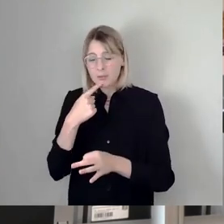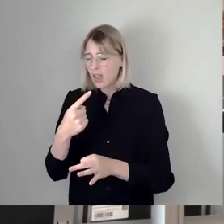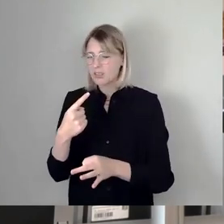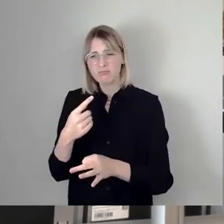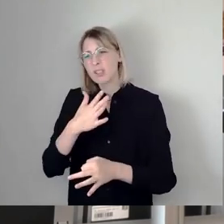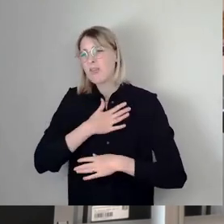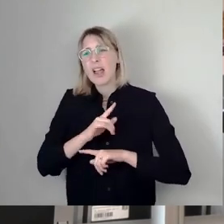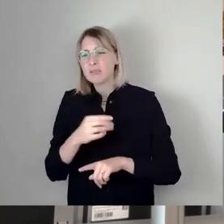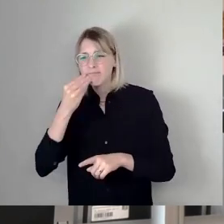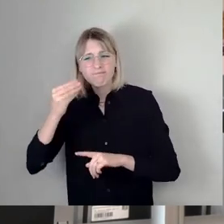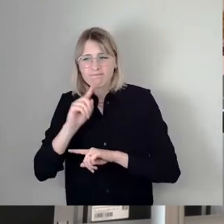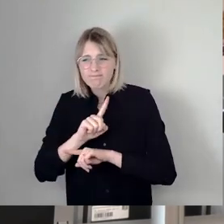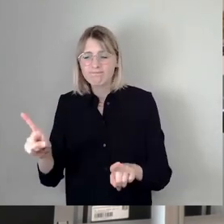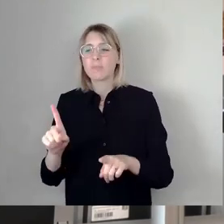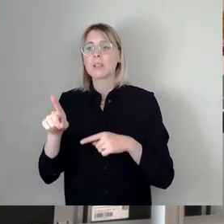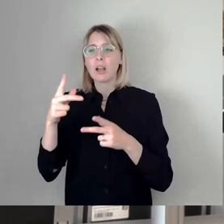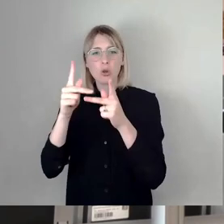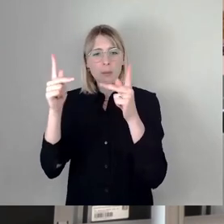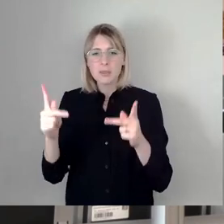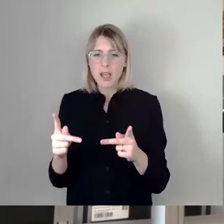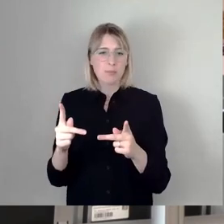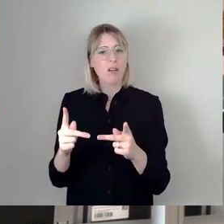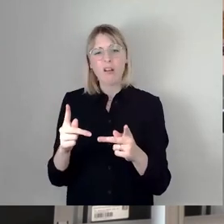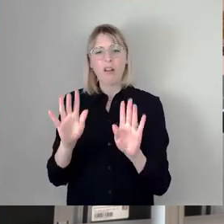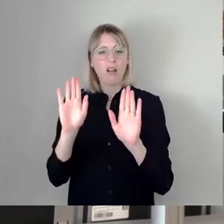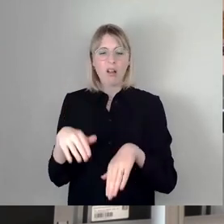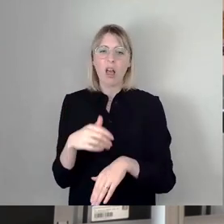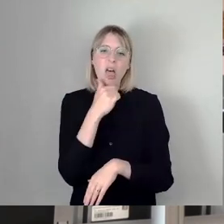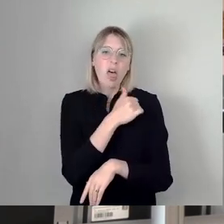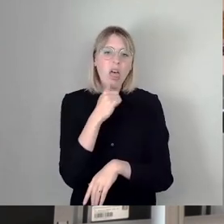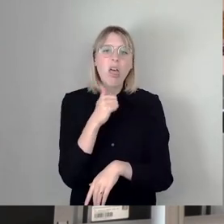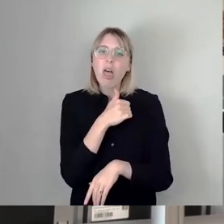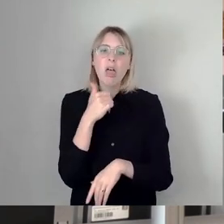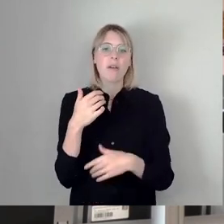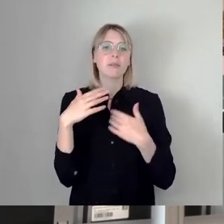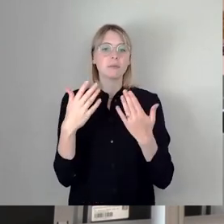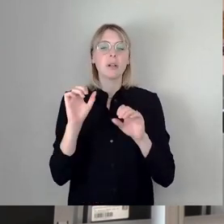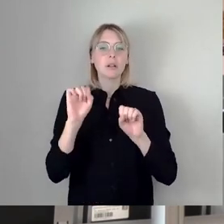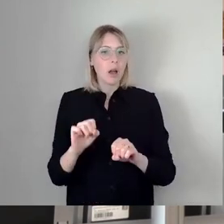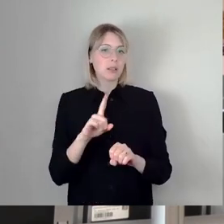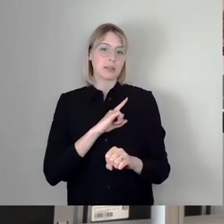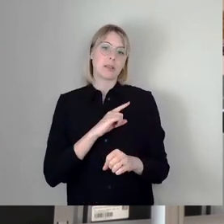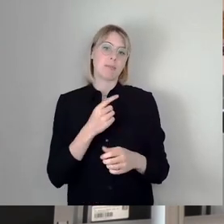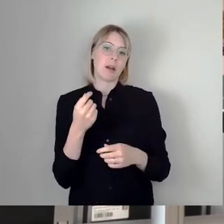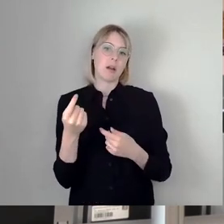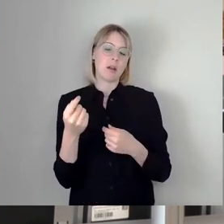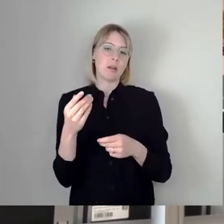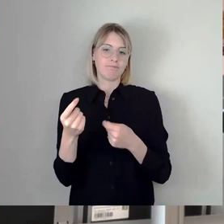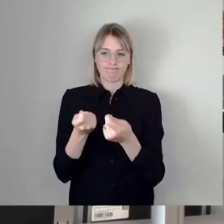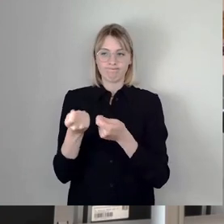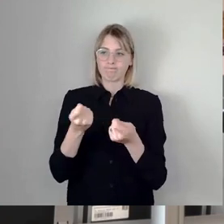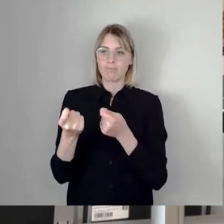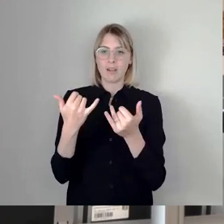Jahren das Konzept der Filmnächte überholt ist, haben wir alles in der Hand und können uns überlegen, was in Zukunft dort passiert. Das Konzept, was